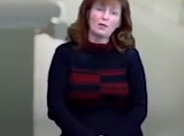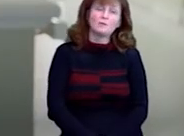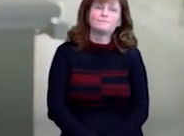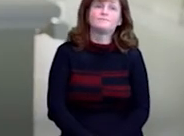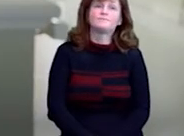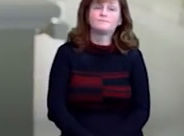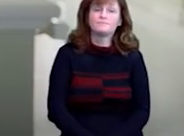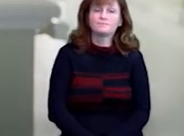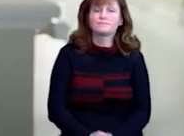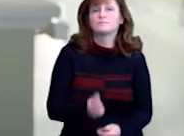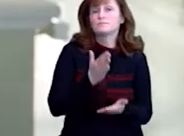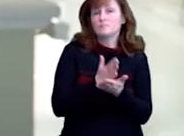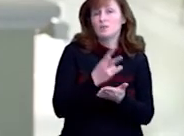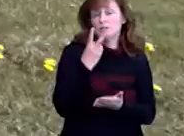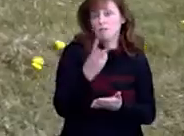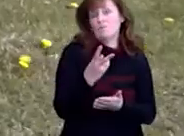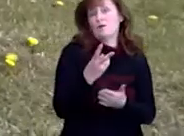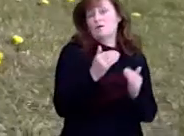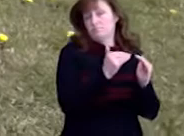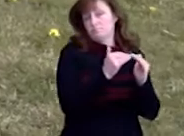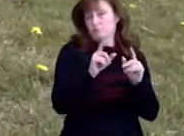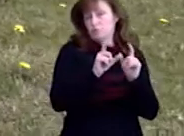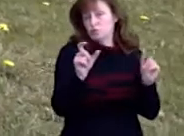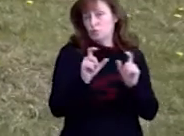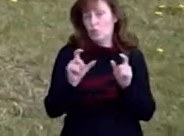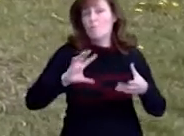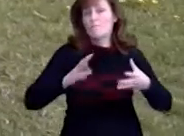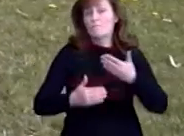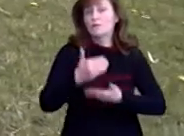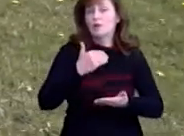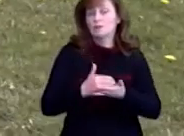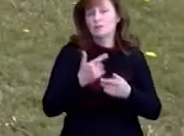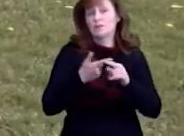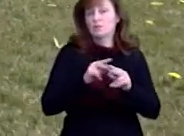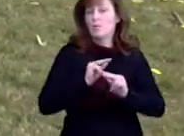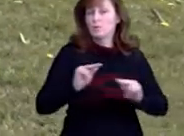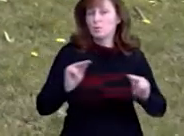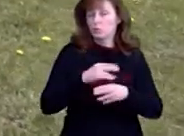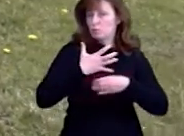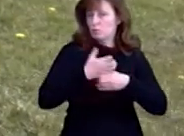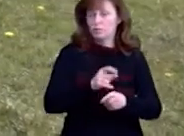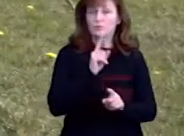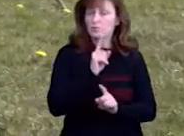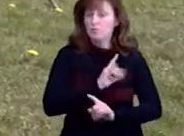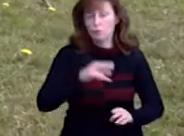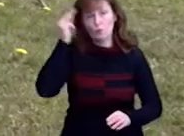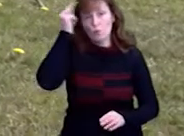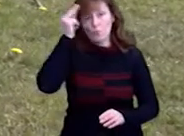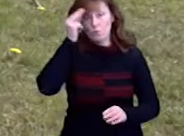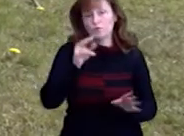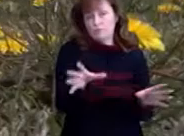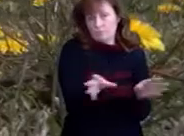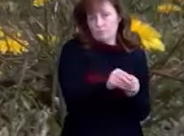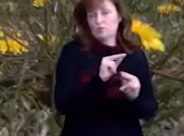фінкціонують дві юридичних особи. Внаслідок реорганізації педагогів не скорочуватимуть, учні навчатимуться зі своїми